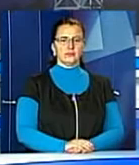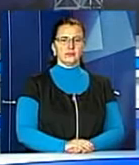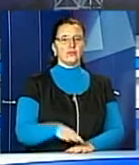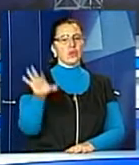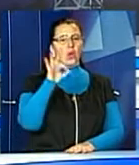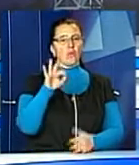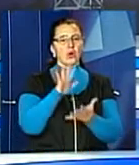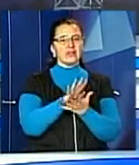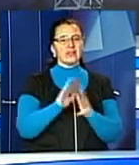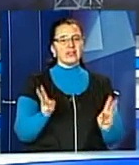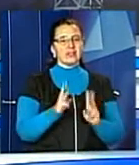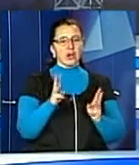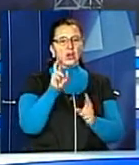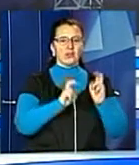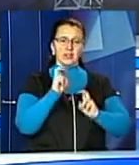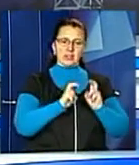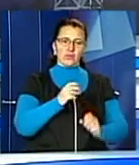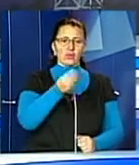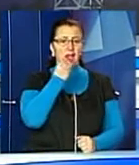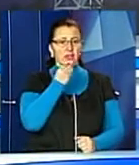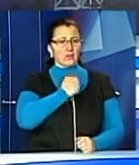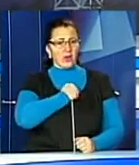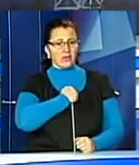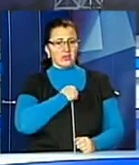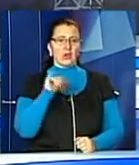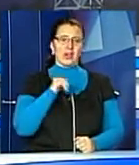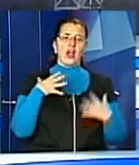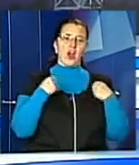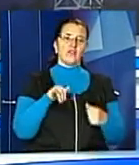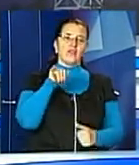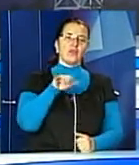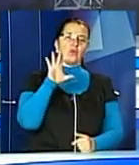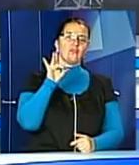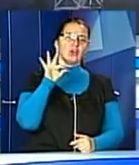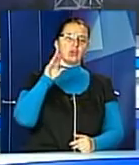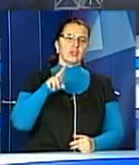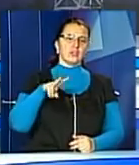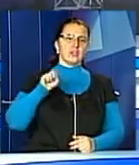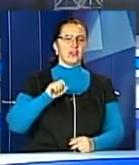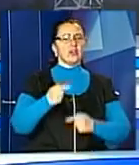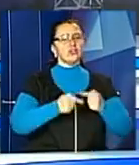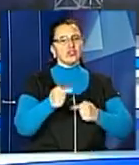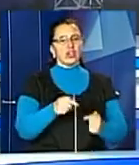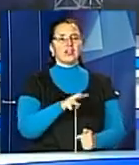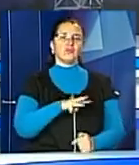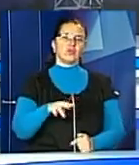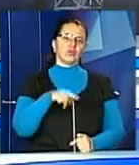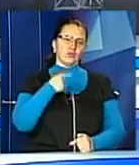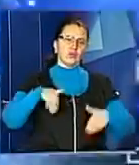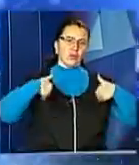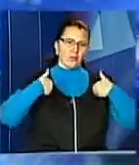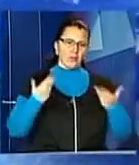Про сміттєспалювальний завод, харчування військових та Львів у Вроцлаві. Говоримо вже за мить. Вітаємо вас!